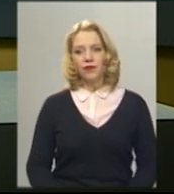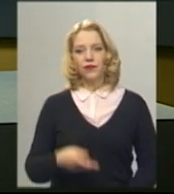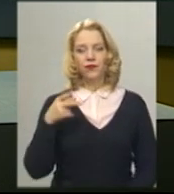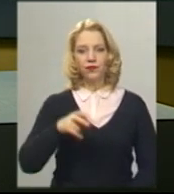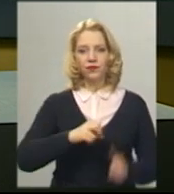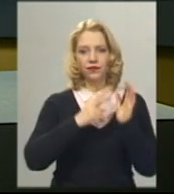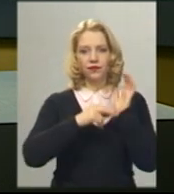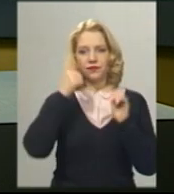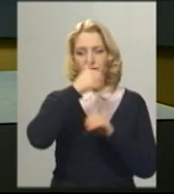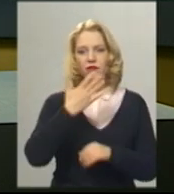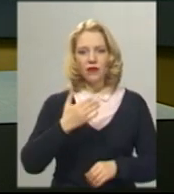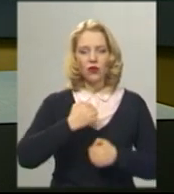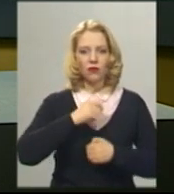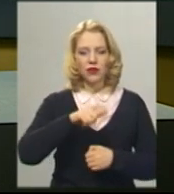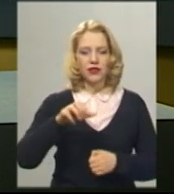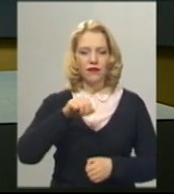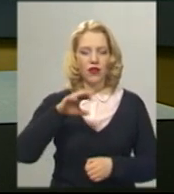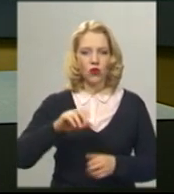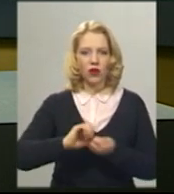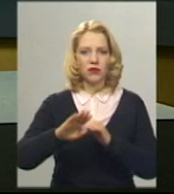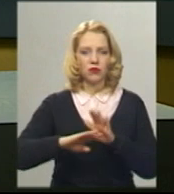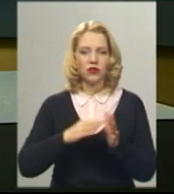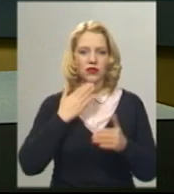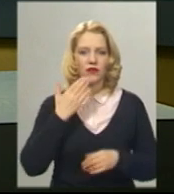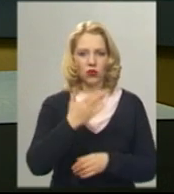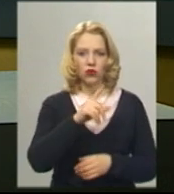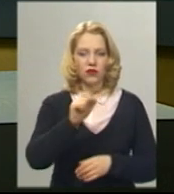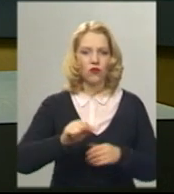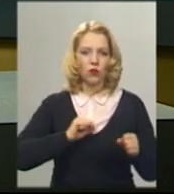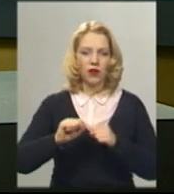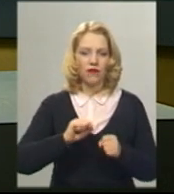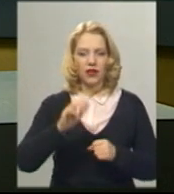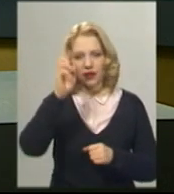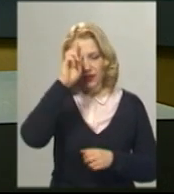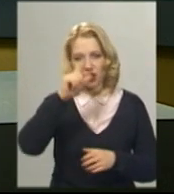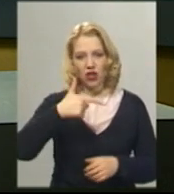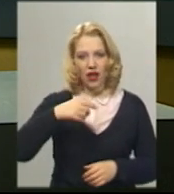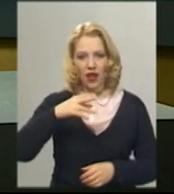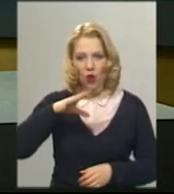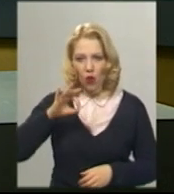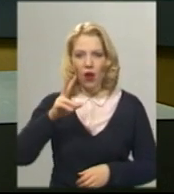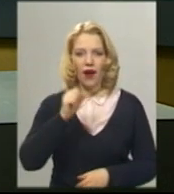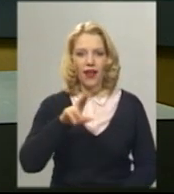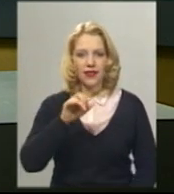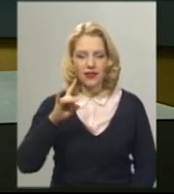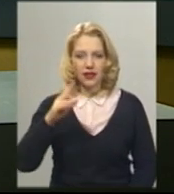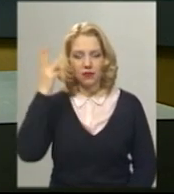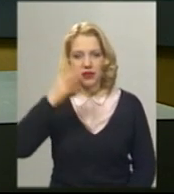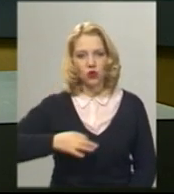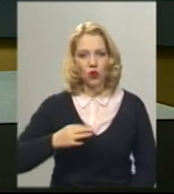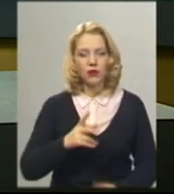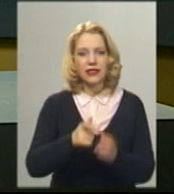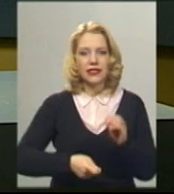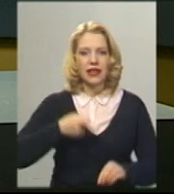році п'ятеро бійців АТО з Кам'янця-Подільському звернулися до управління Держгеокадастру в Хмельницькій області із заявою про